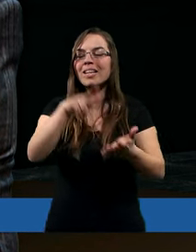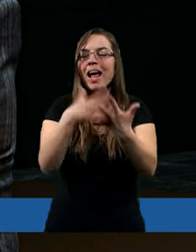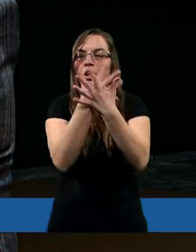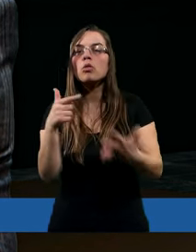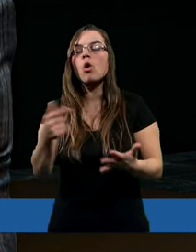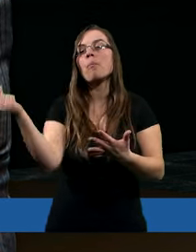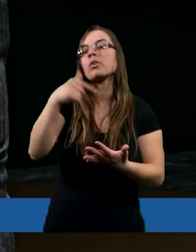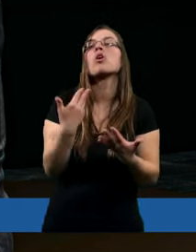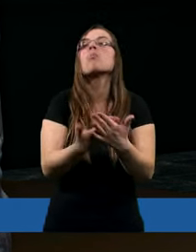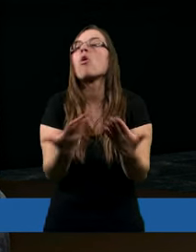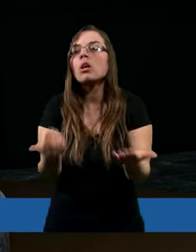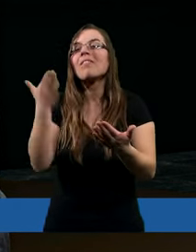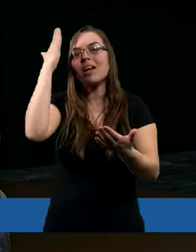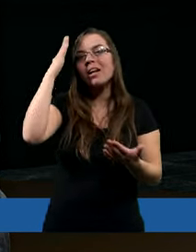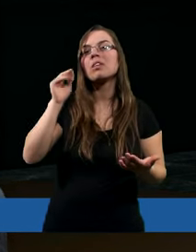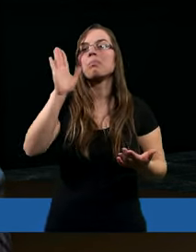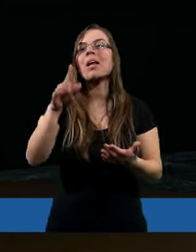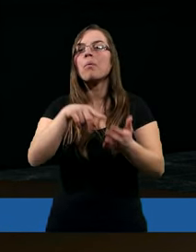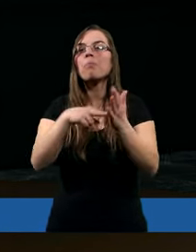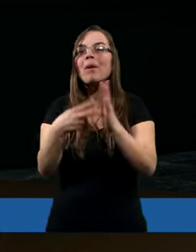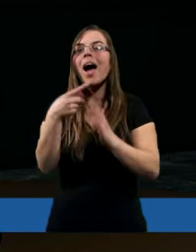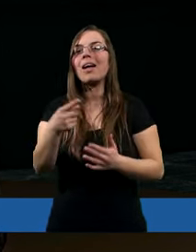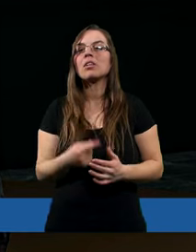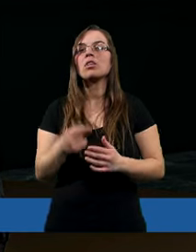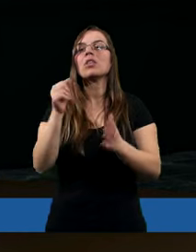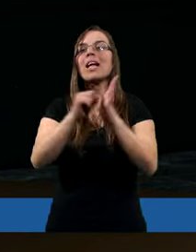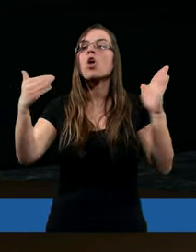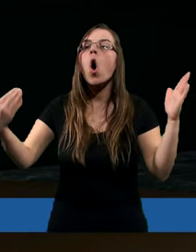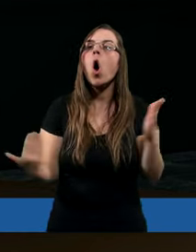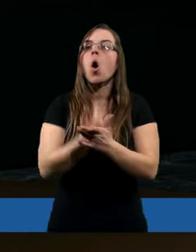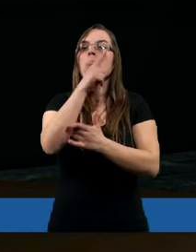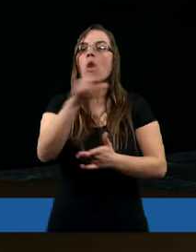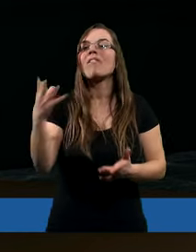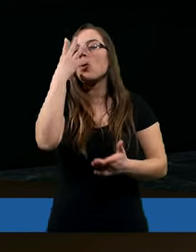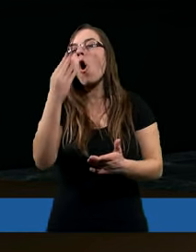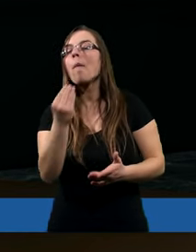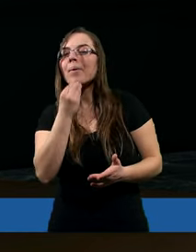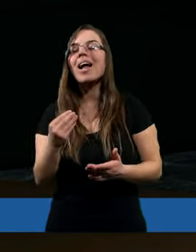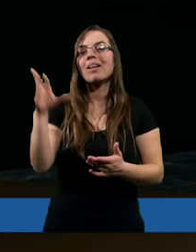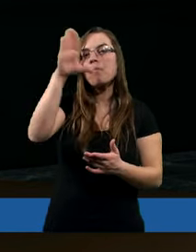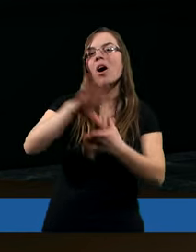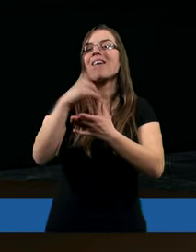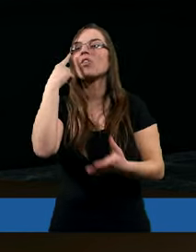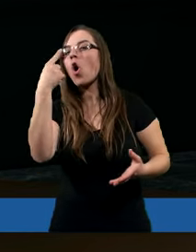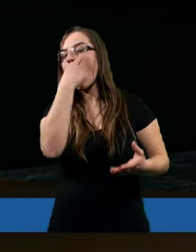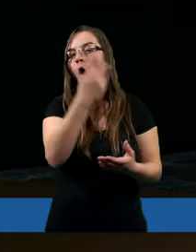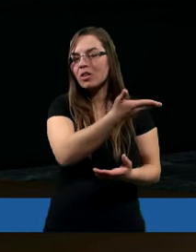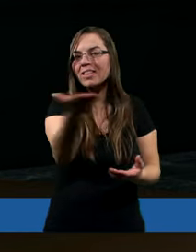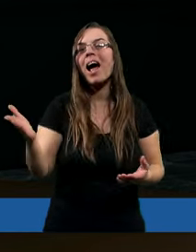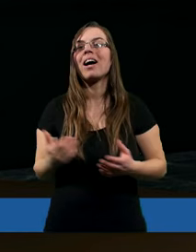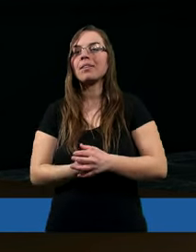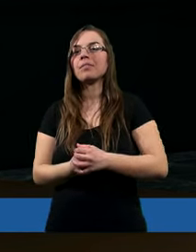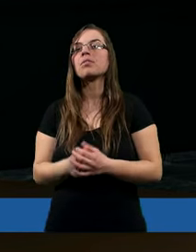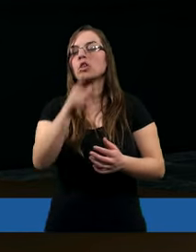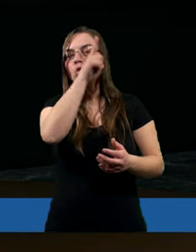co? No wiadomo, miał misję do wykonania, ale też odnowił obraz Boga w oczach ówczesnych